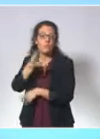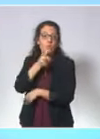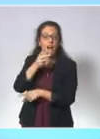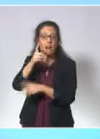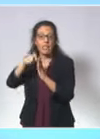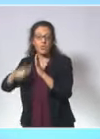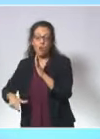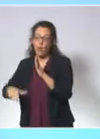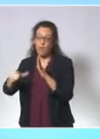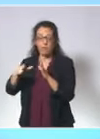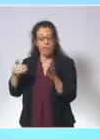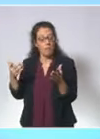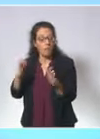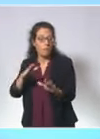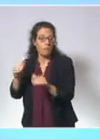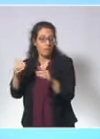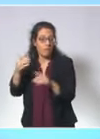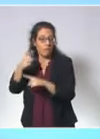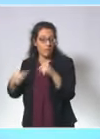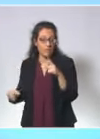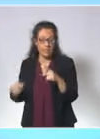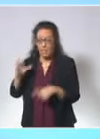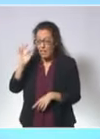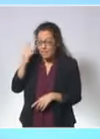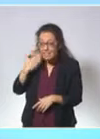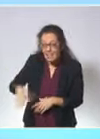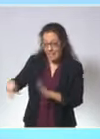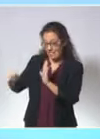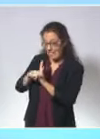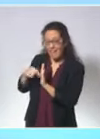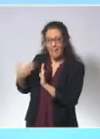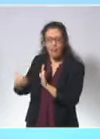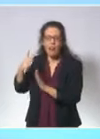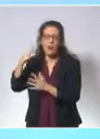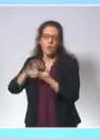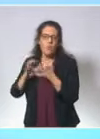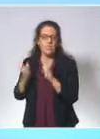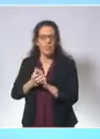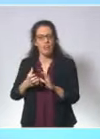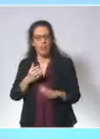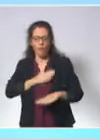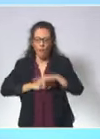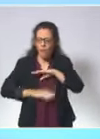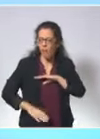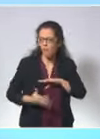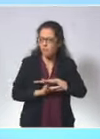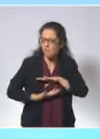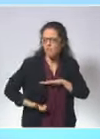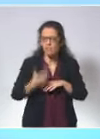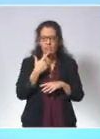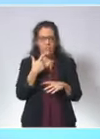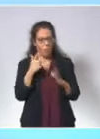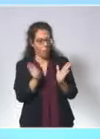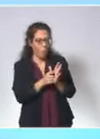Elles sont difficiles, je le comprends. Je comprends la frustration de devoir se limiter dans ces moments festifs,